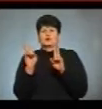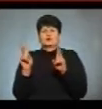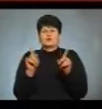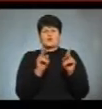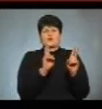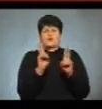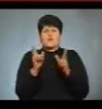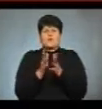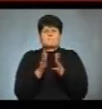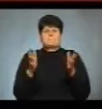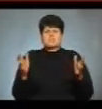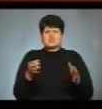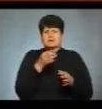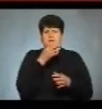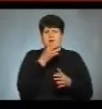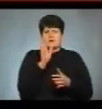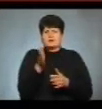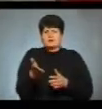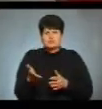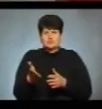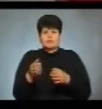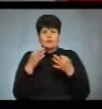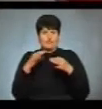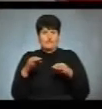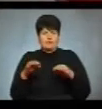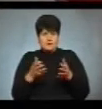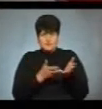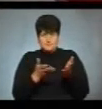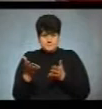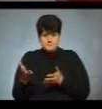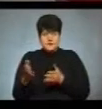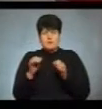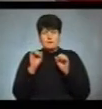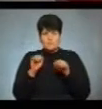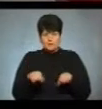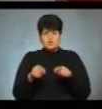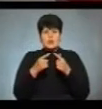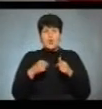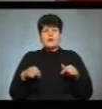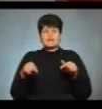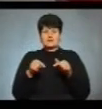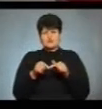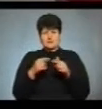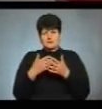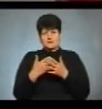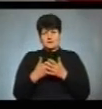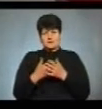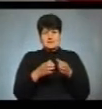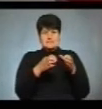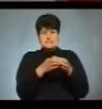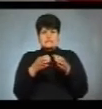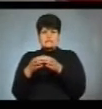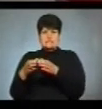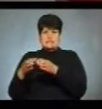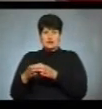більше прихильників, власне, буде, тому що вільний доступ, так, і можна організувати, скажімо, сектори, які